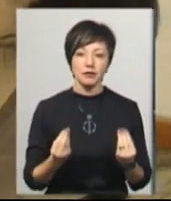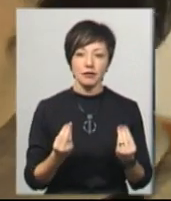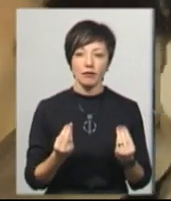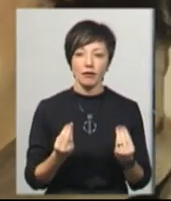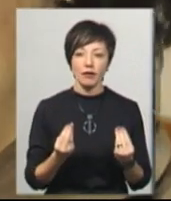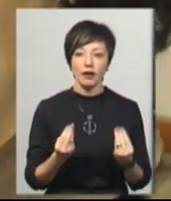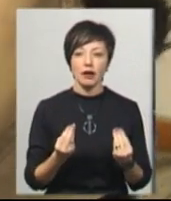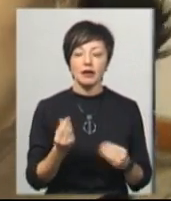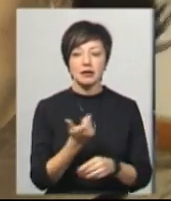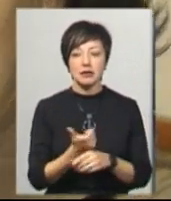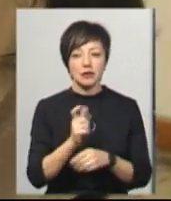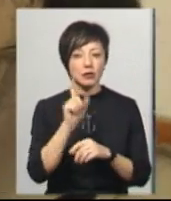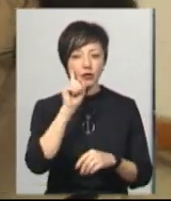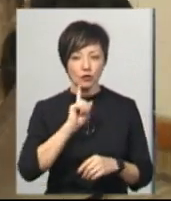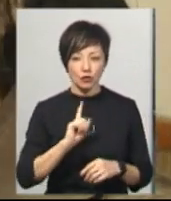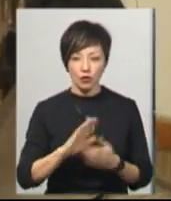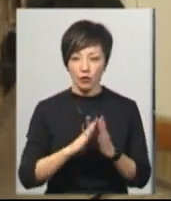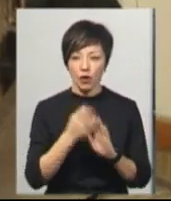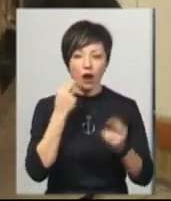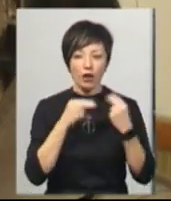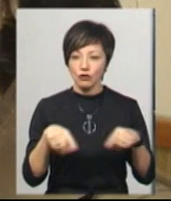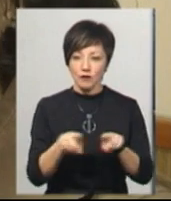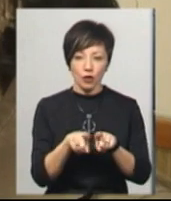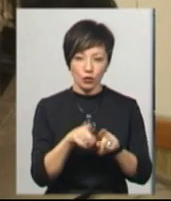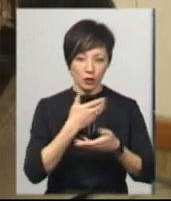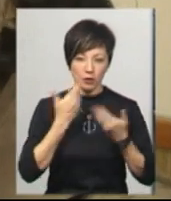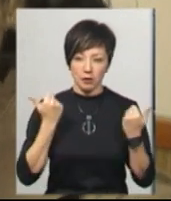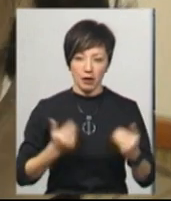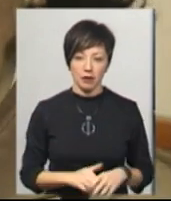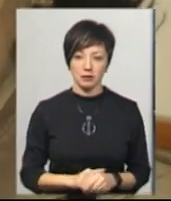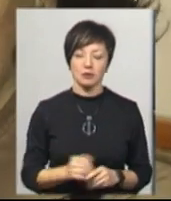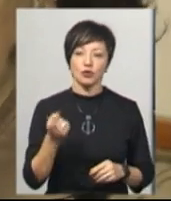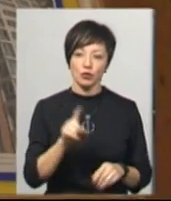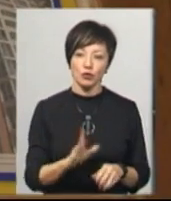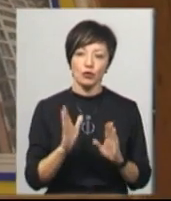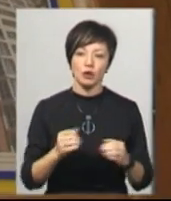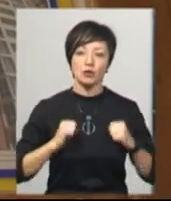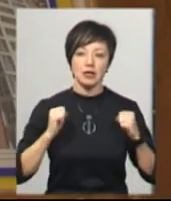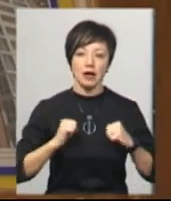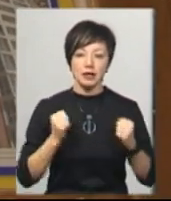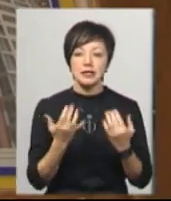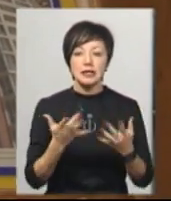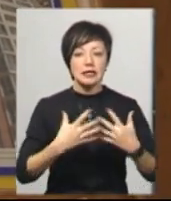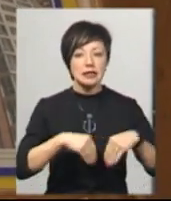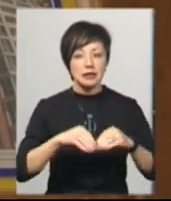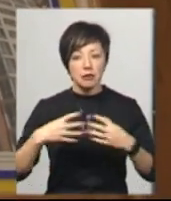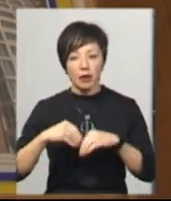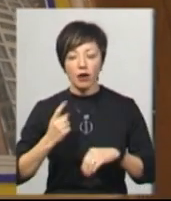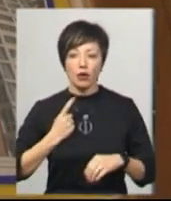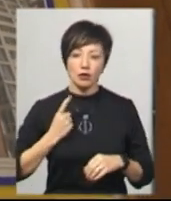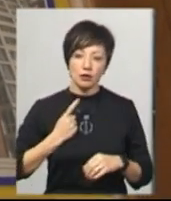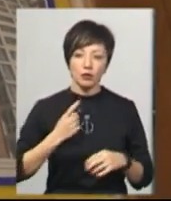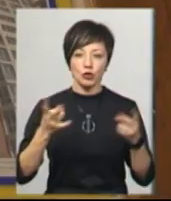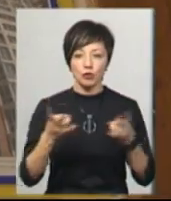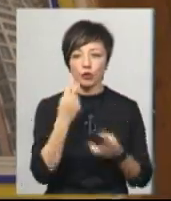удобні умови, кращого все одно немає, тому будемо старатись. Скільки сімей чи одинаків, які